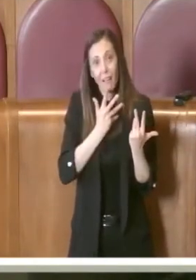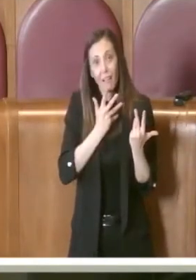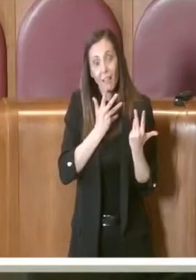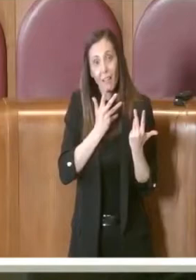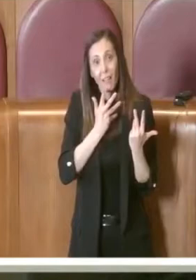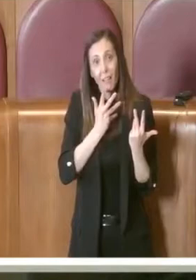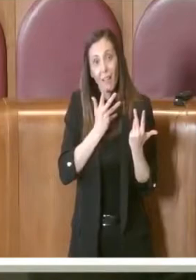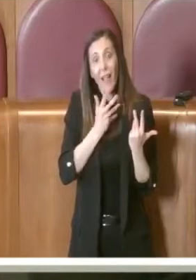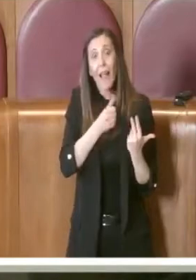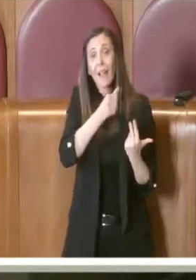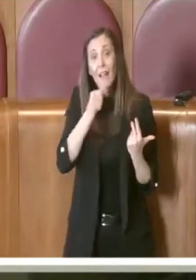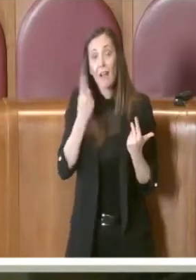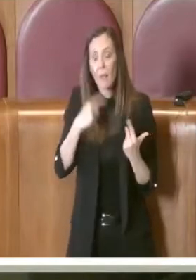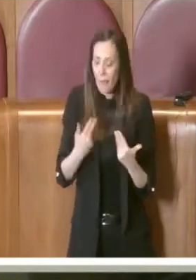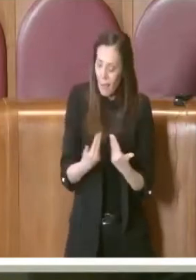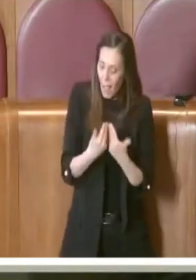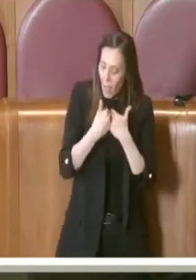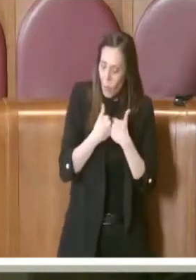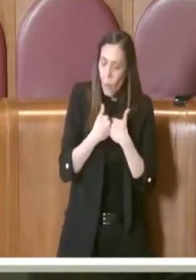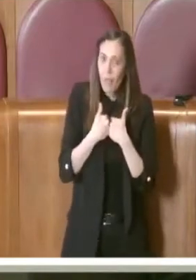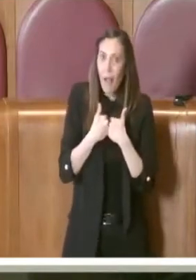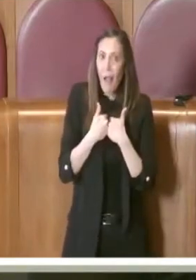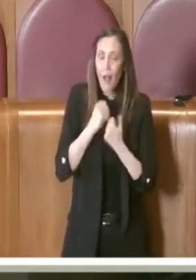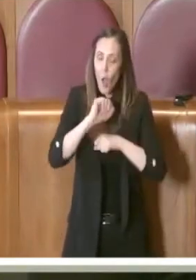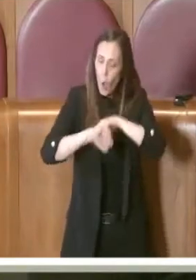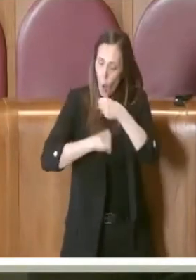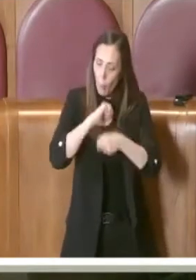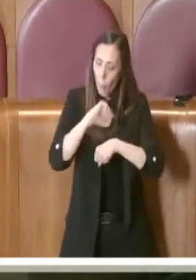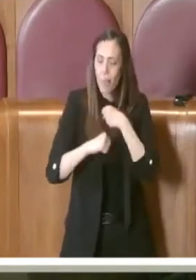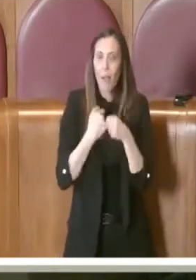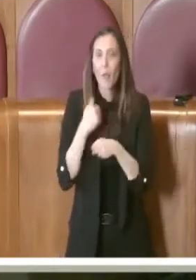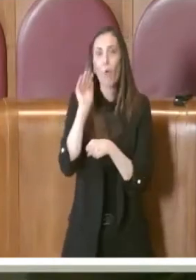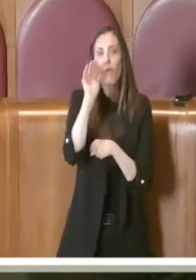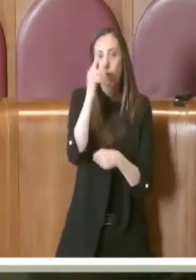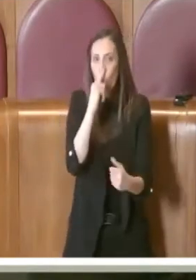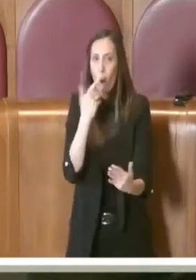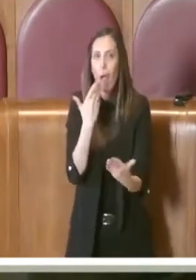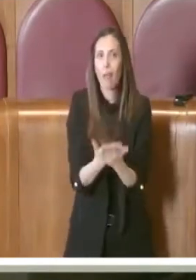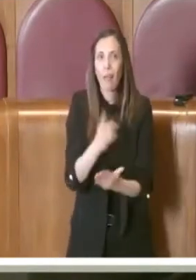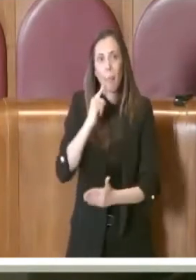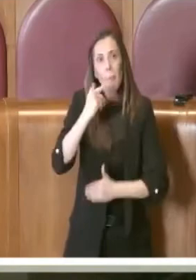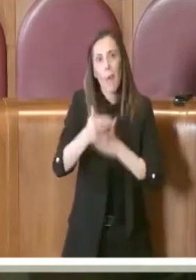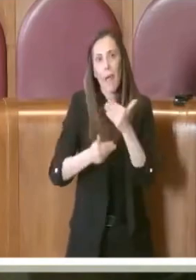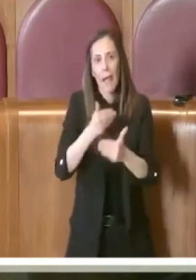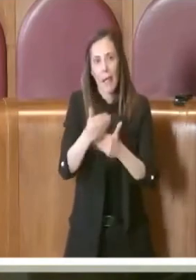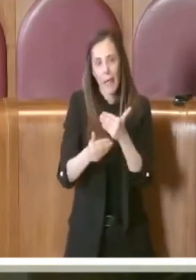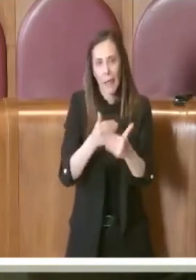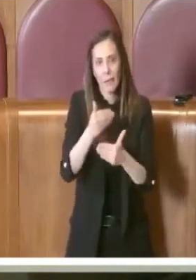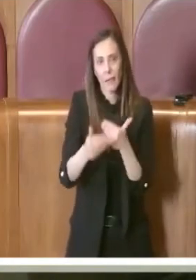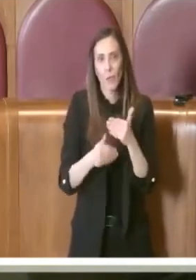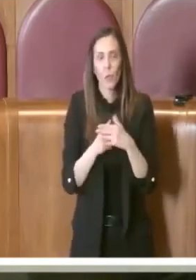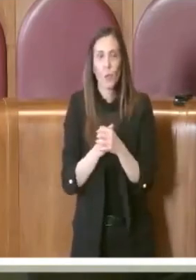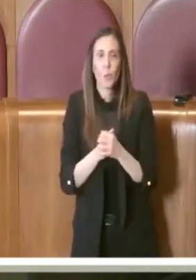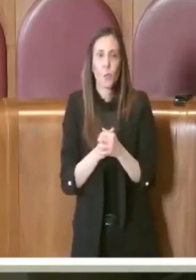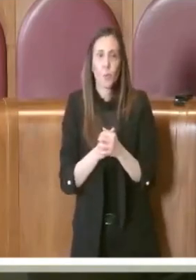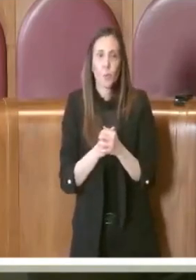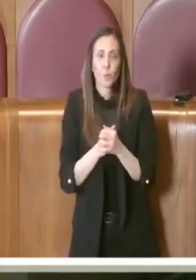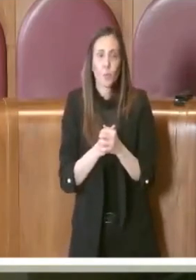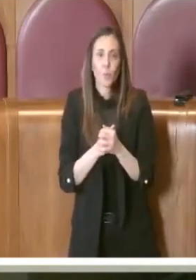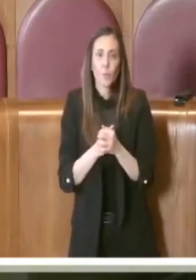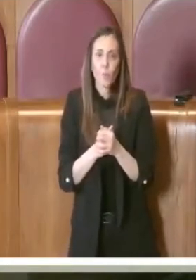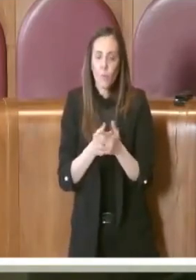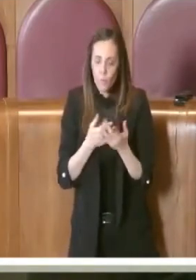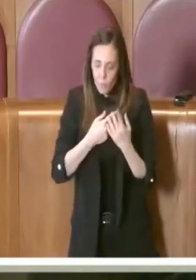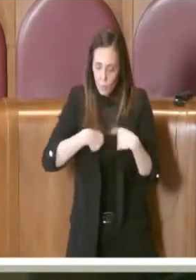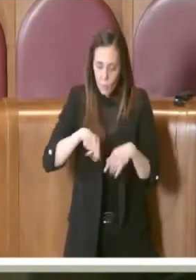commetterli più, B, trovare le soluzioni. e questo è l'altro aspetto fondamentale. Abbiamo presentato un